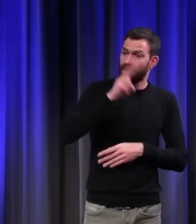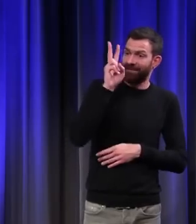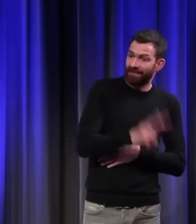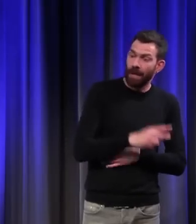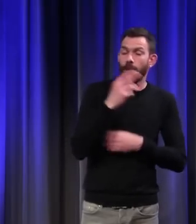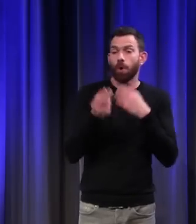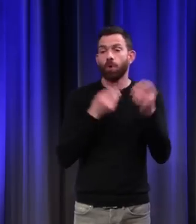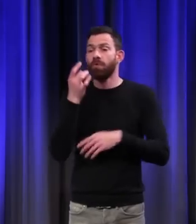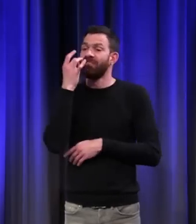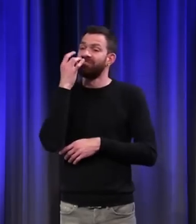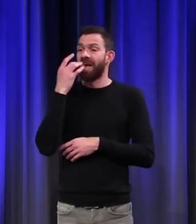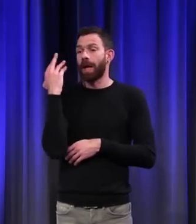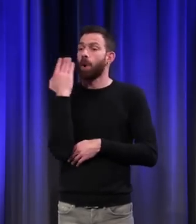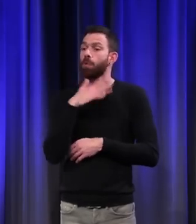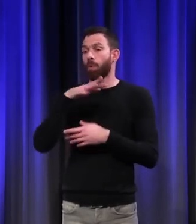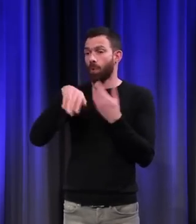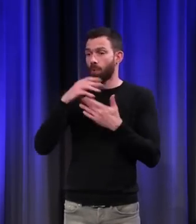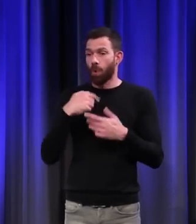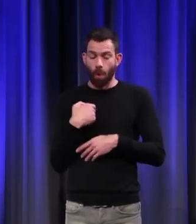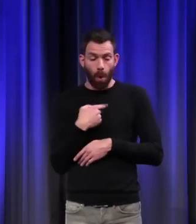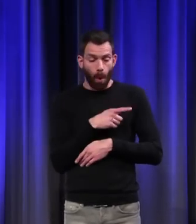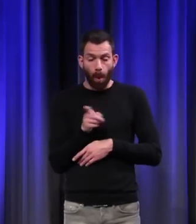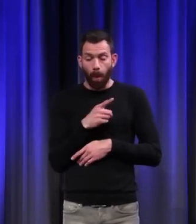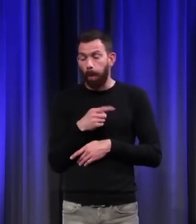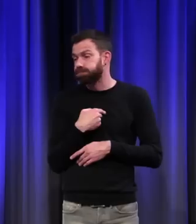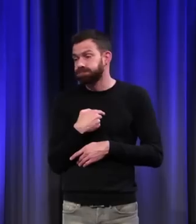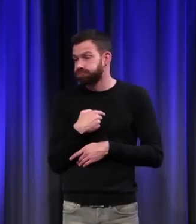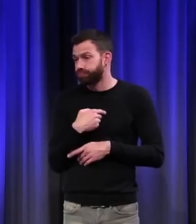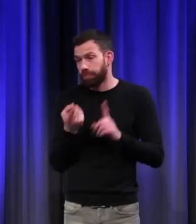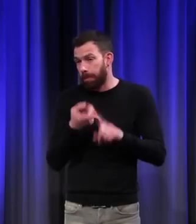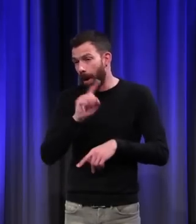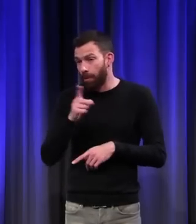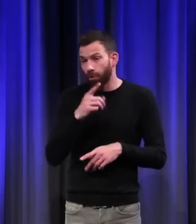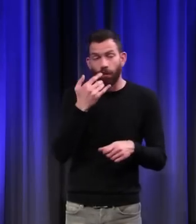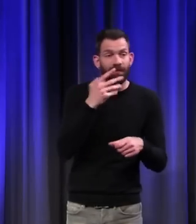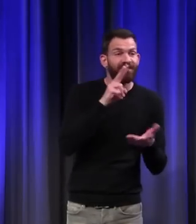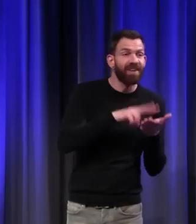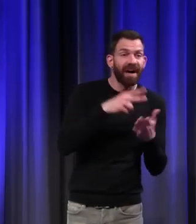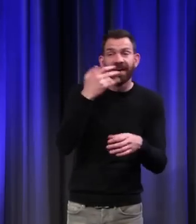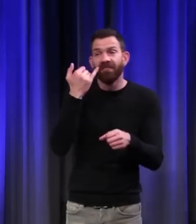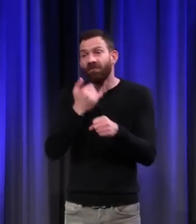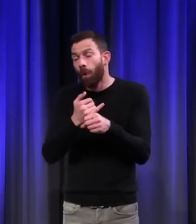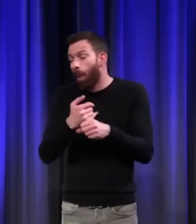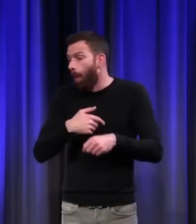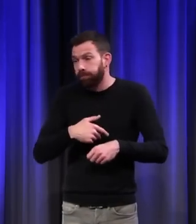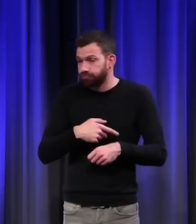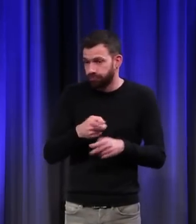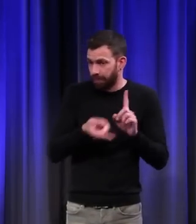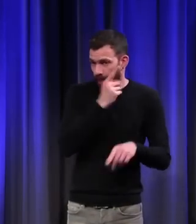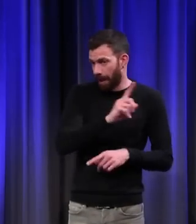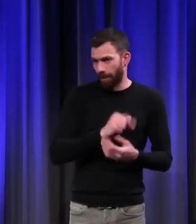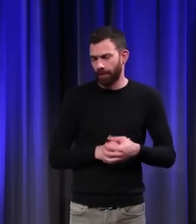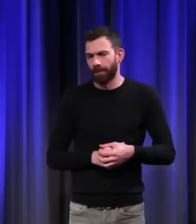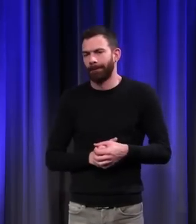coloré, la verroterie. Ça n'a pas d'importance, que ce soit du faux ou du vrai, on dirait, nous, mais pour eux, ça n'a pas d